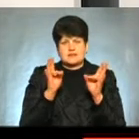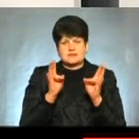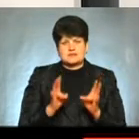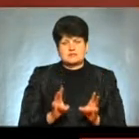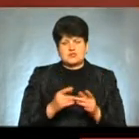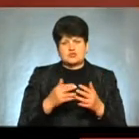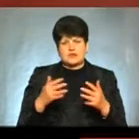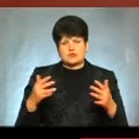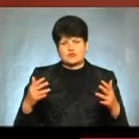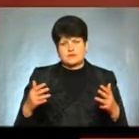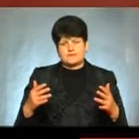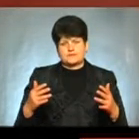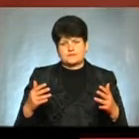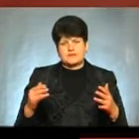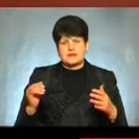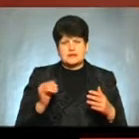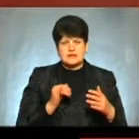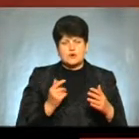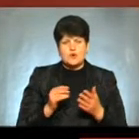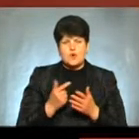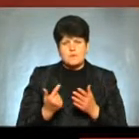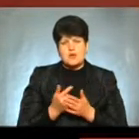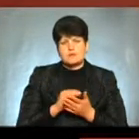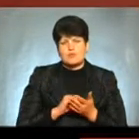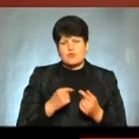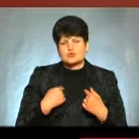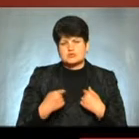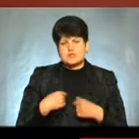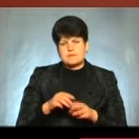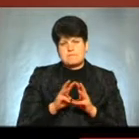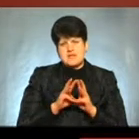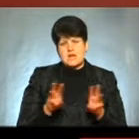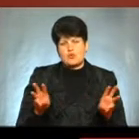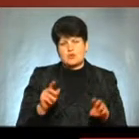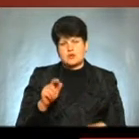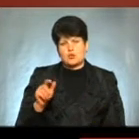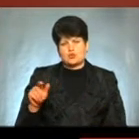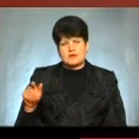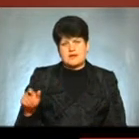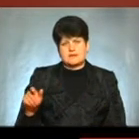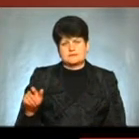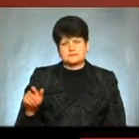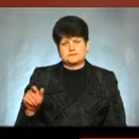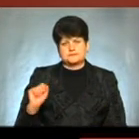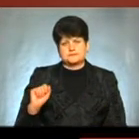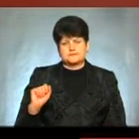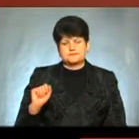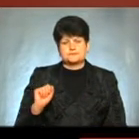реактивних речовин І оп'ять постражають мільйони людей, якщо не мільярди